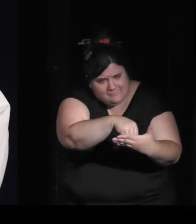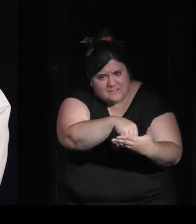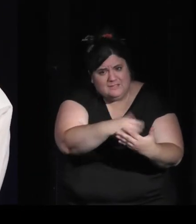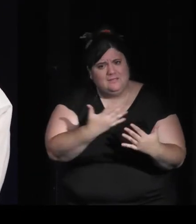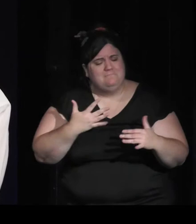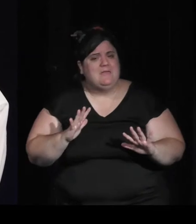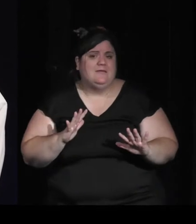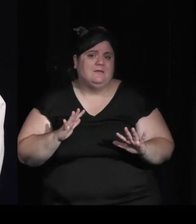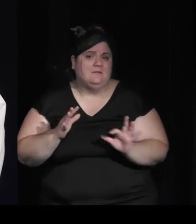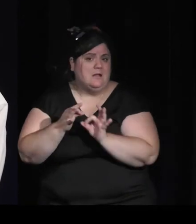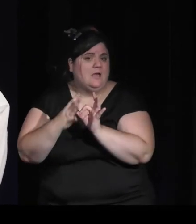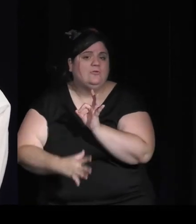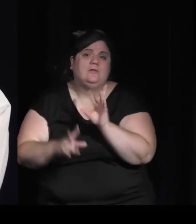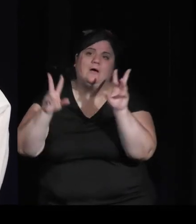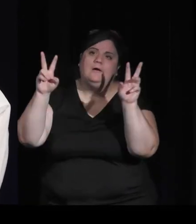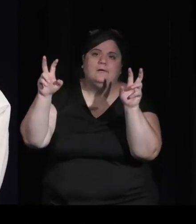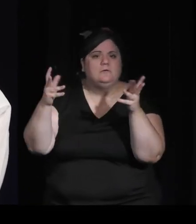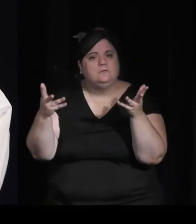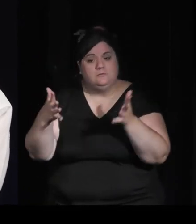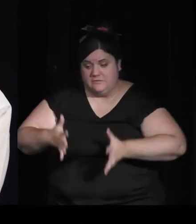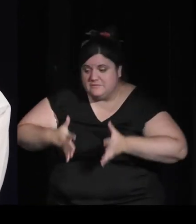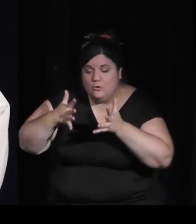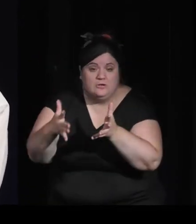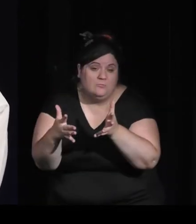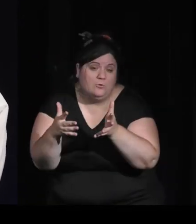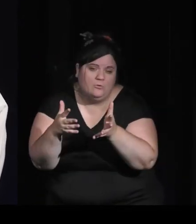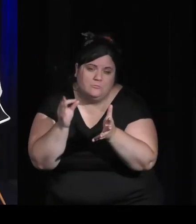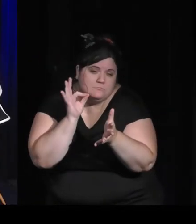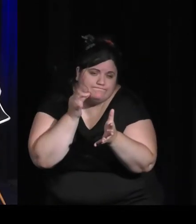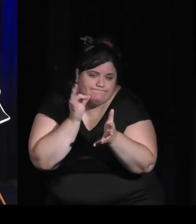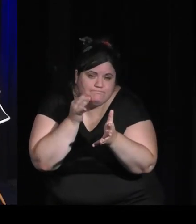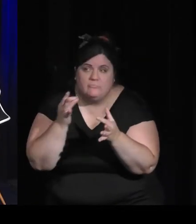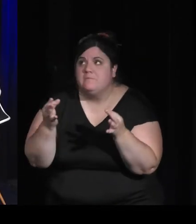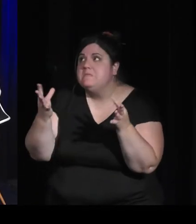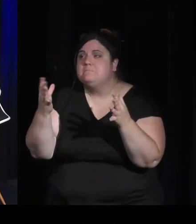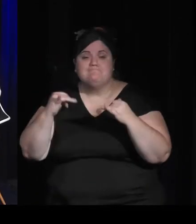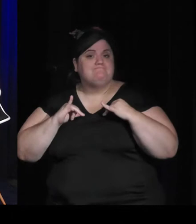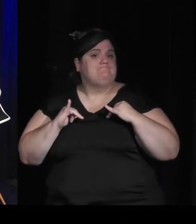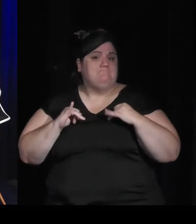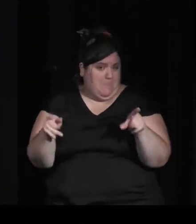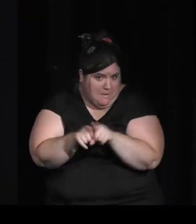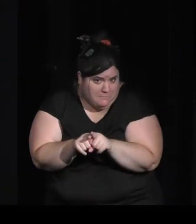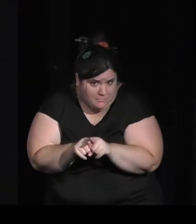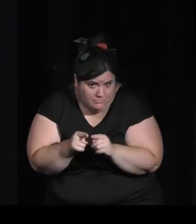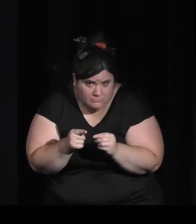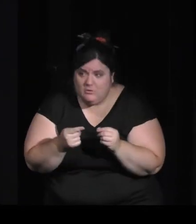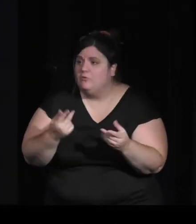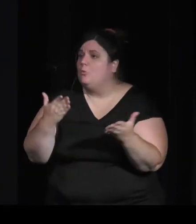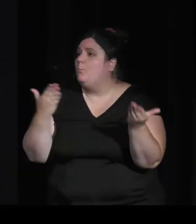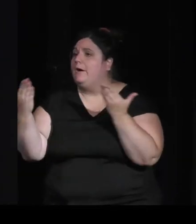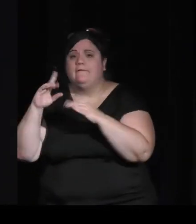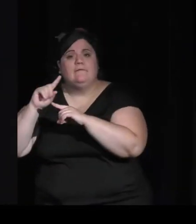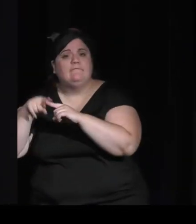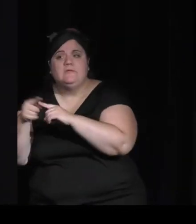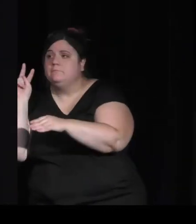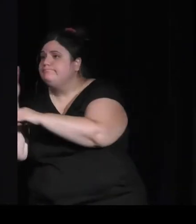génère ce que vous appelez, vous, des engagements faibles, c'est-à-dire on peut être quasi passif, en fait. Oui, absolument, c'était un peu